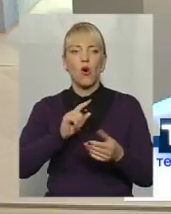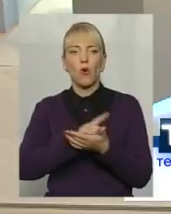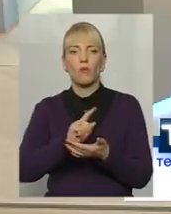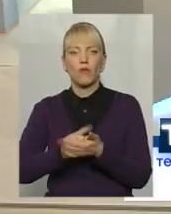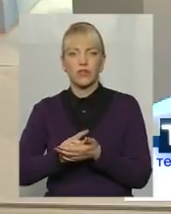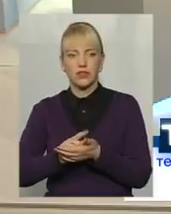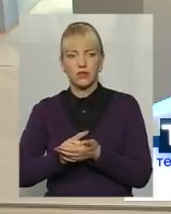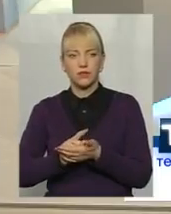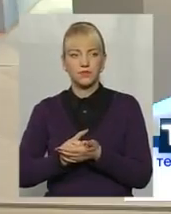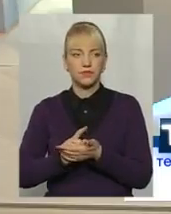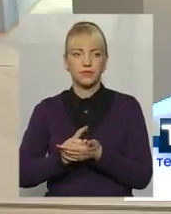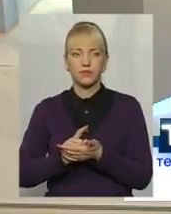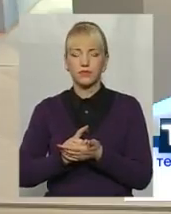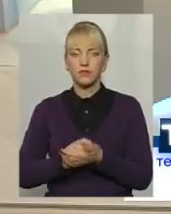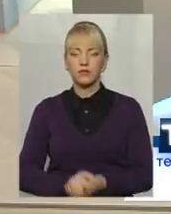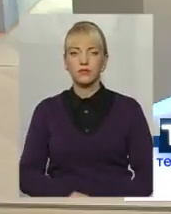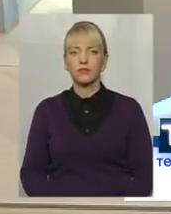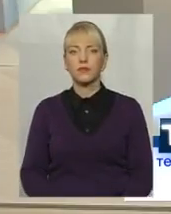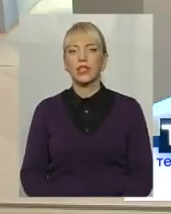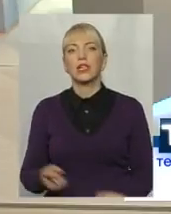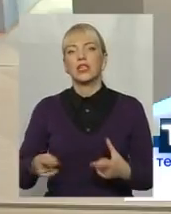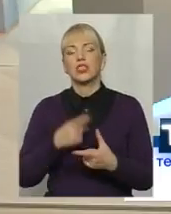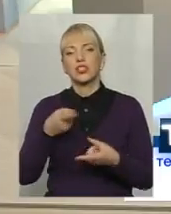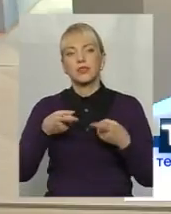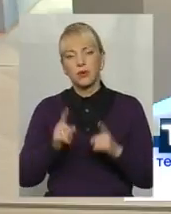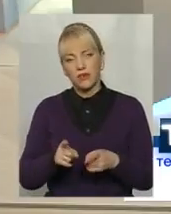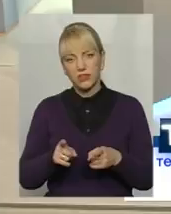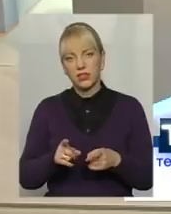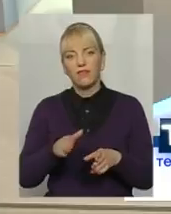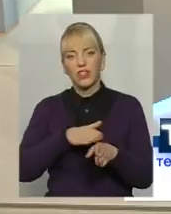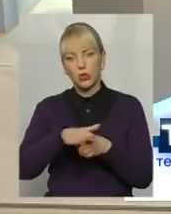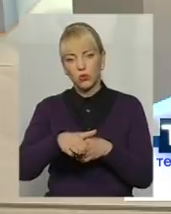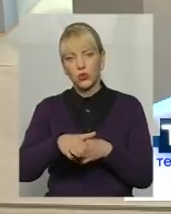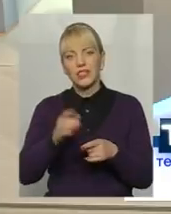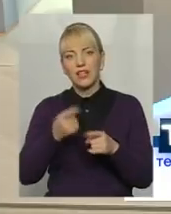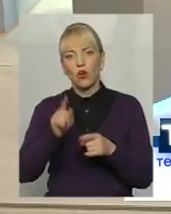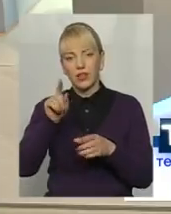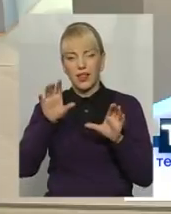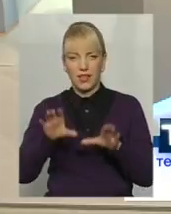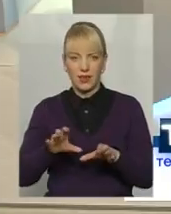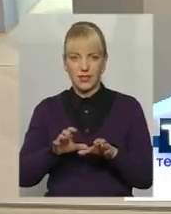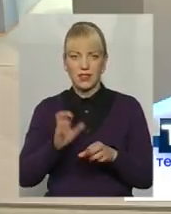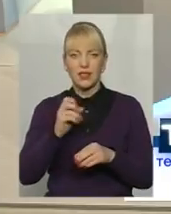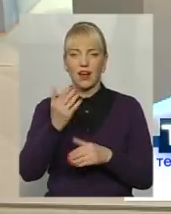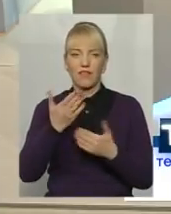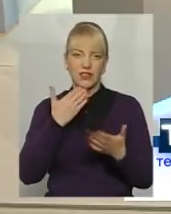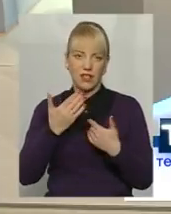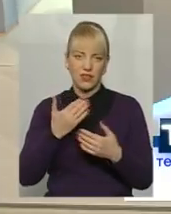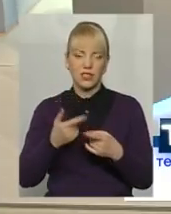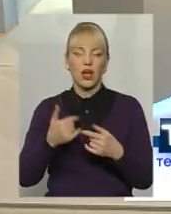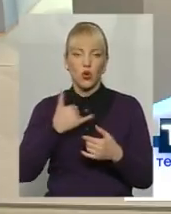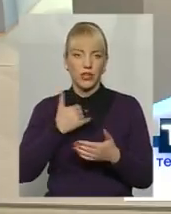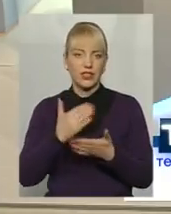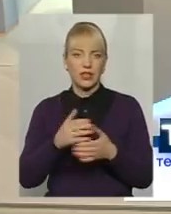певної структури. Чи справді відбудеться та легалізація? Як ви ставитеся? В нас ж є